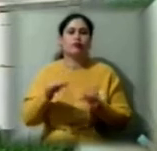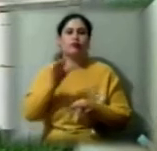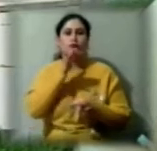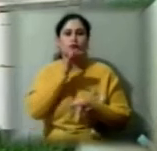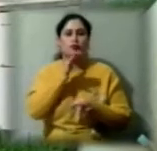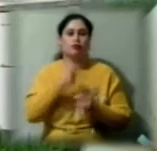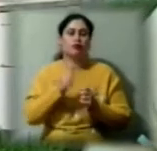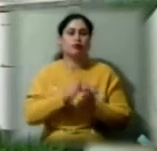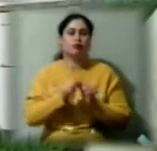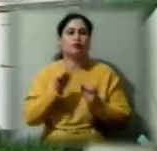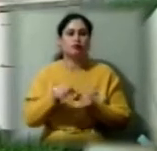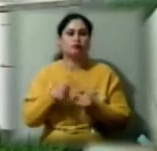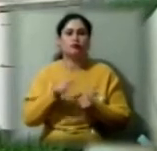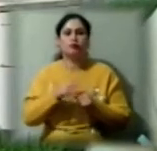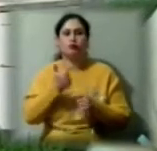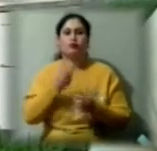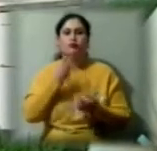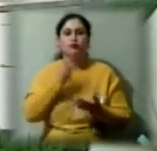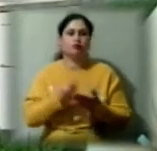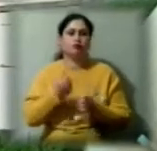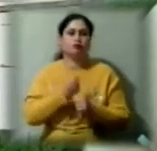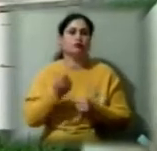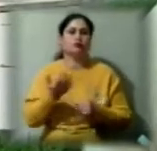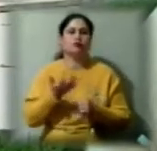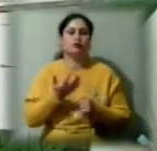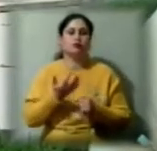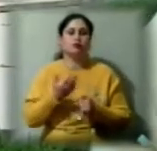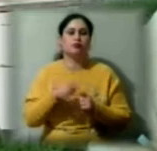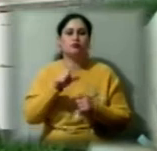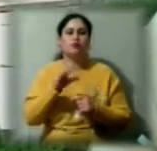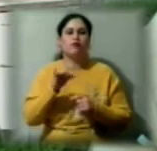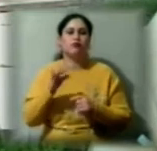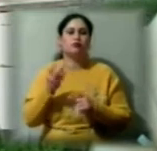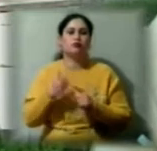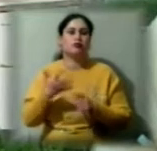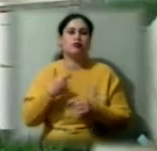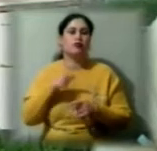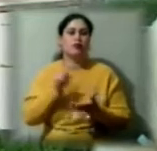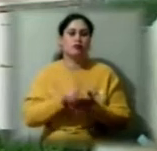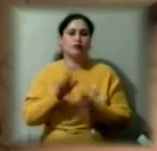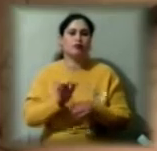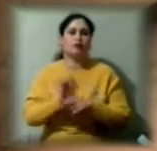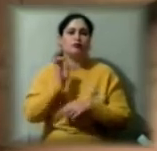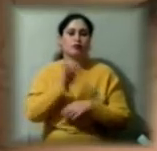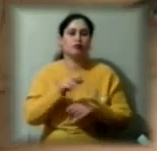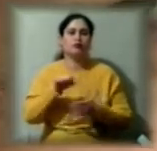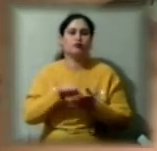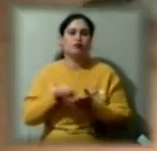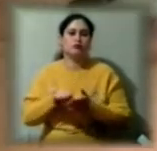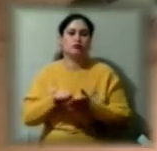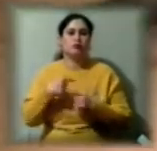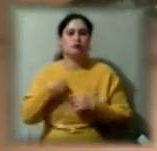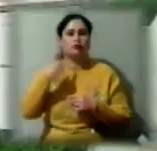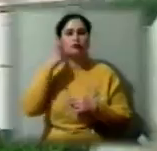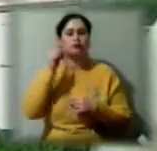може досить добре передивитися, зробити якісь зауваження, які ми обов'язково надсилаємо учасникам. Я вважаю, що дуже